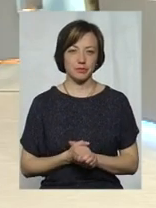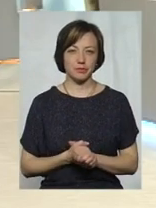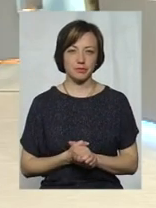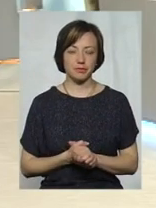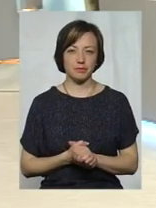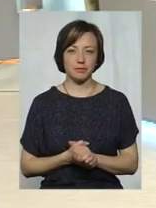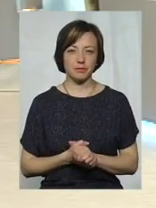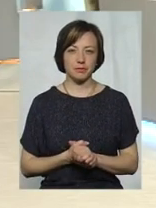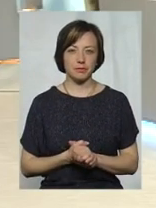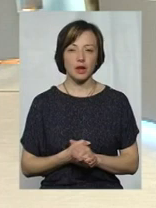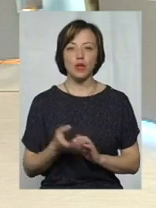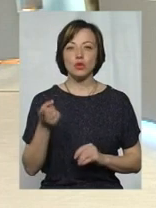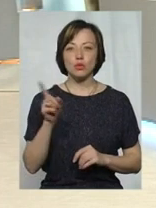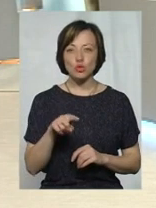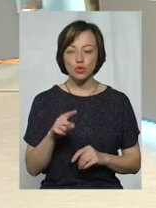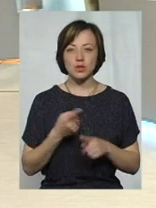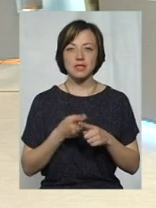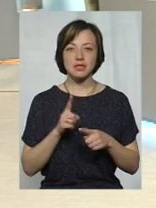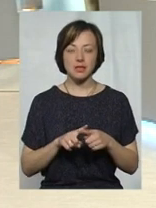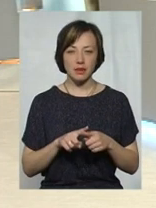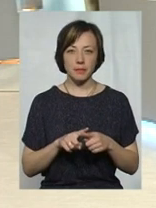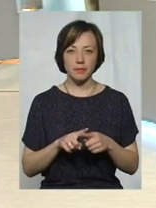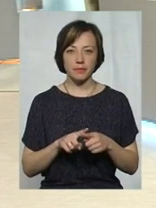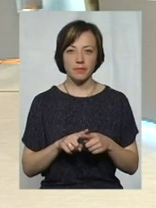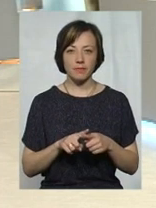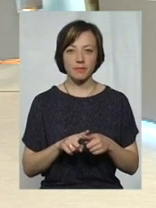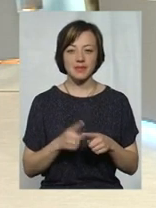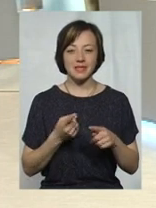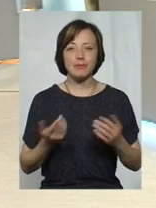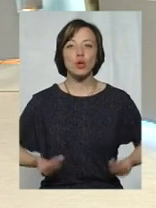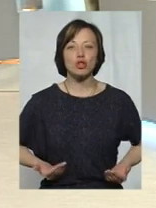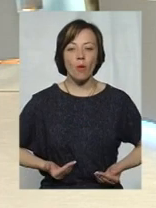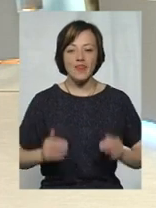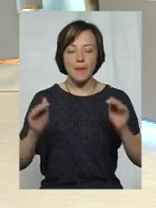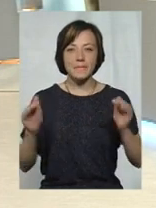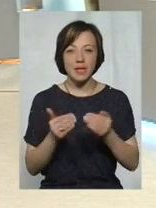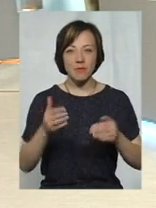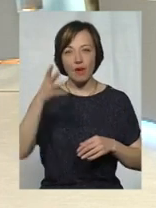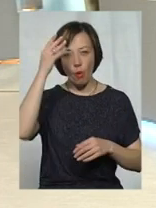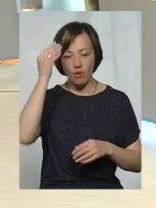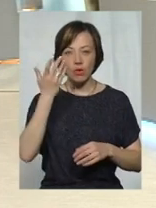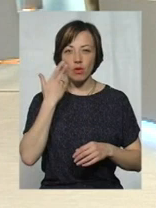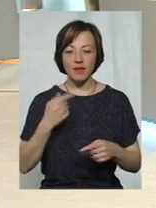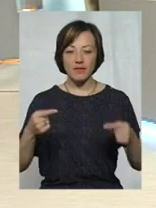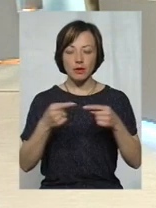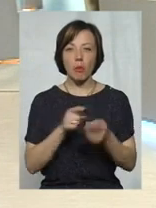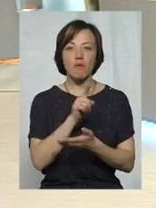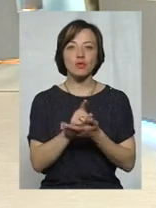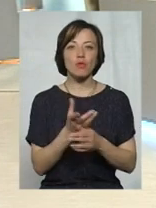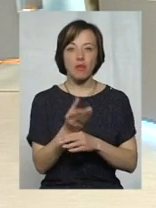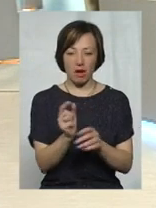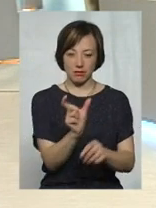Оскільки він застосовується, цей прожитковий мінімум, при визначенні обов'язкової плати,